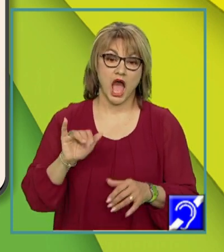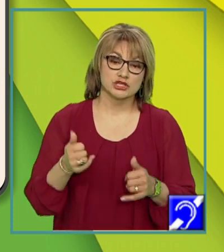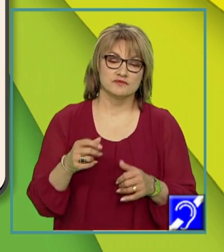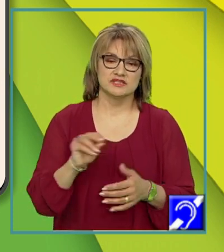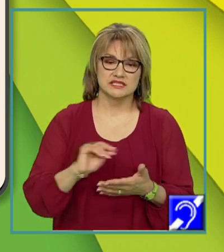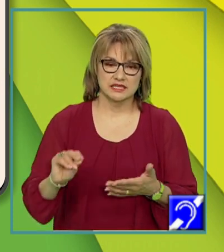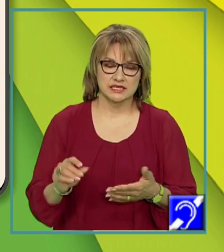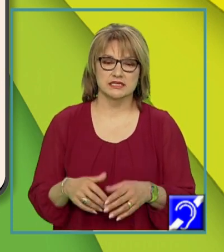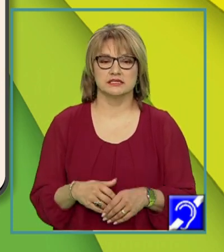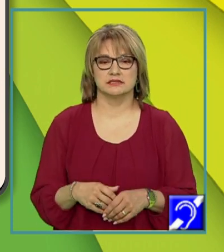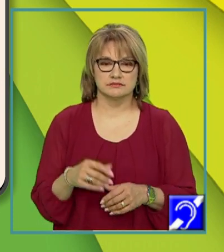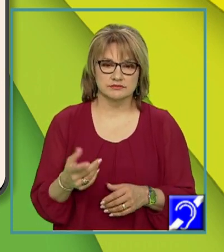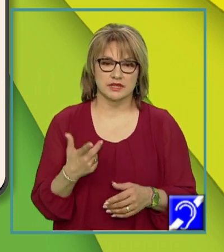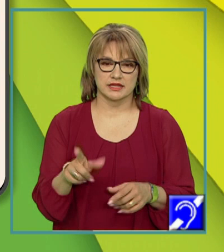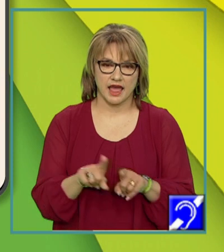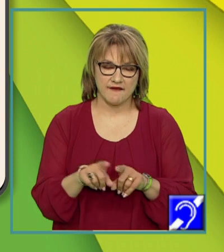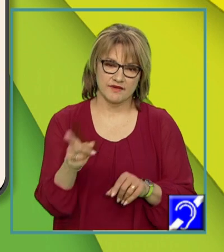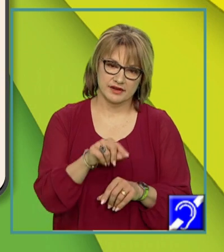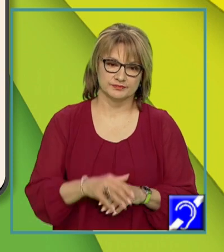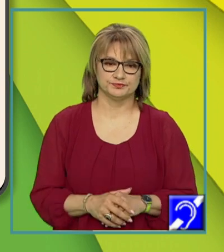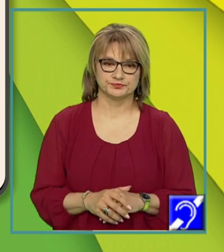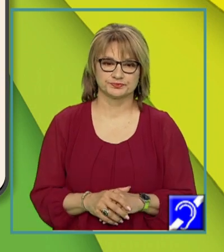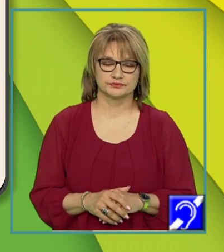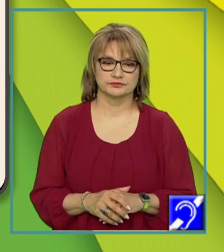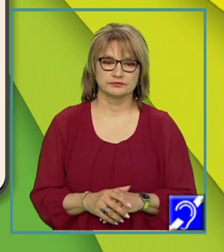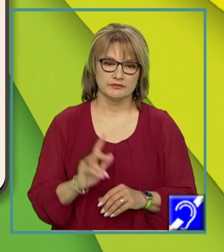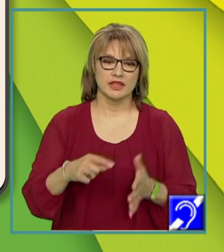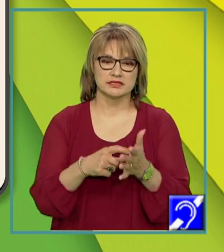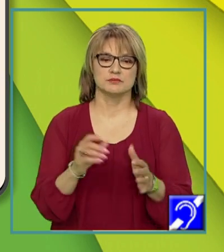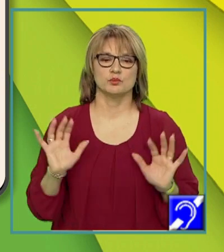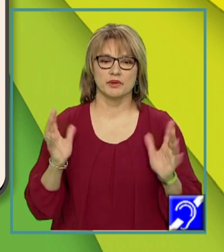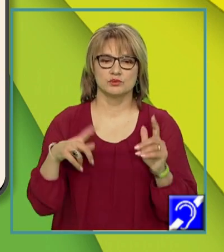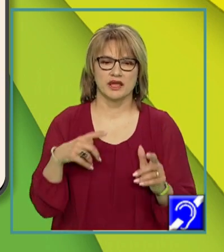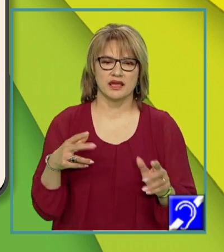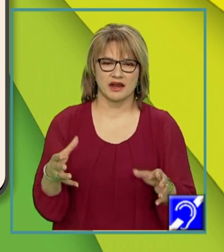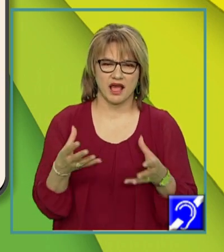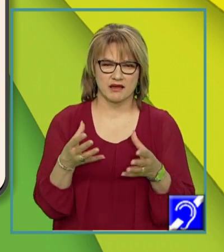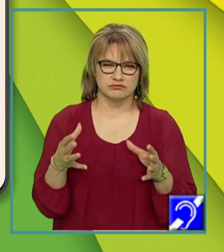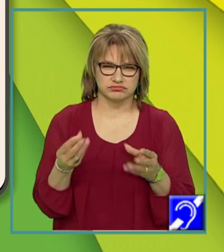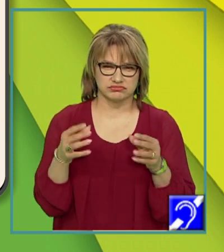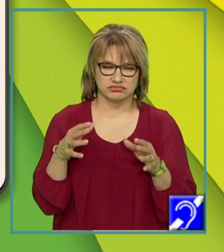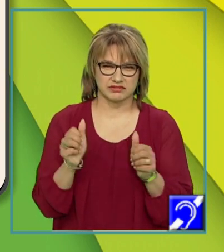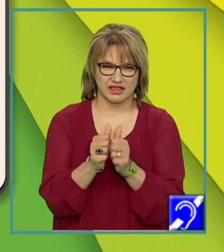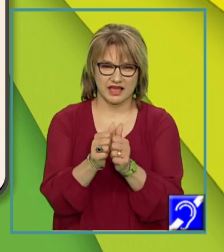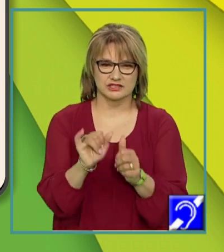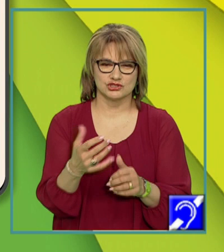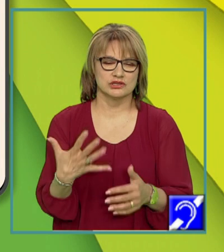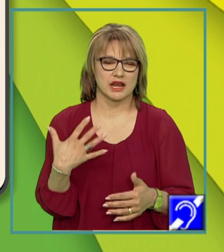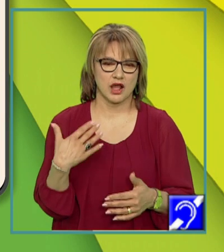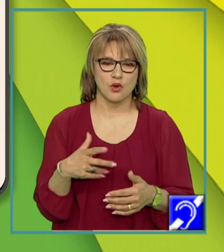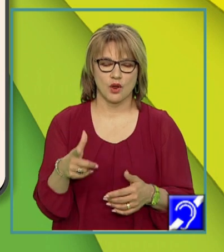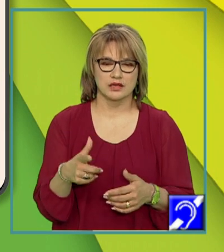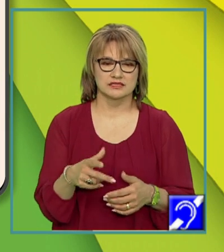condițional optativ, timpul perfect. În exemplele, pădurea era deasă și răcoroasă. Verbul a fi